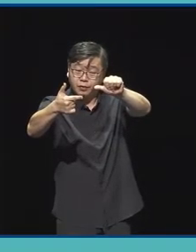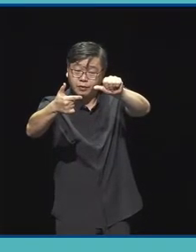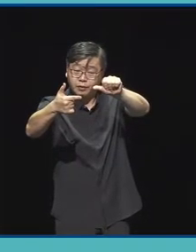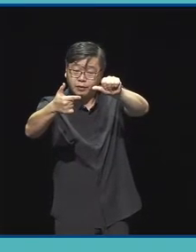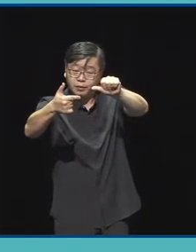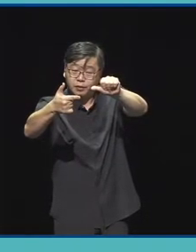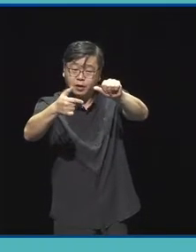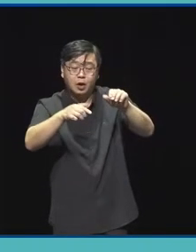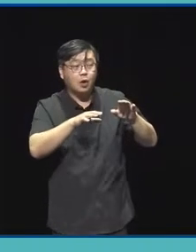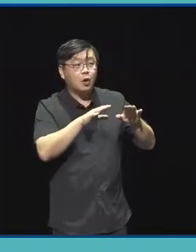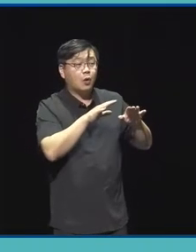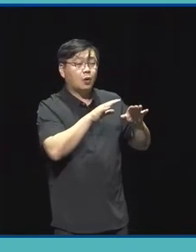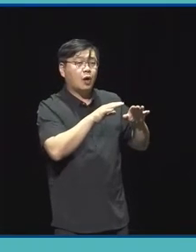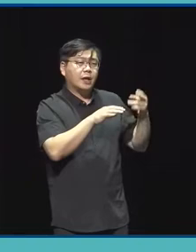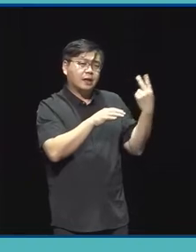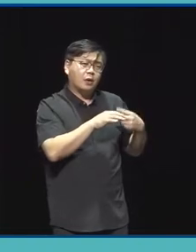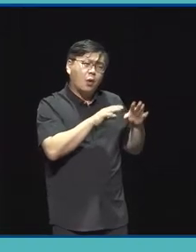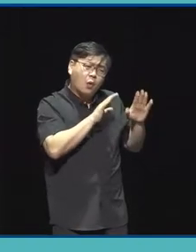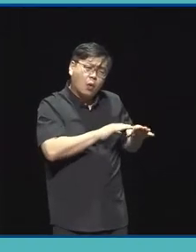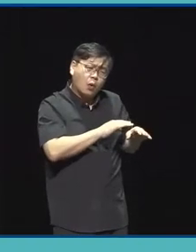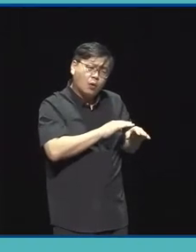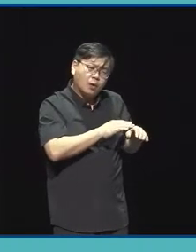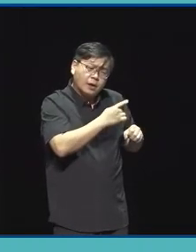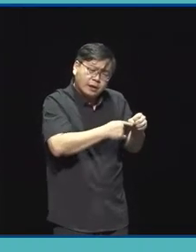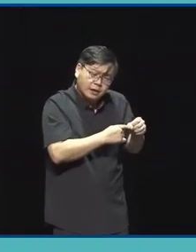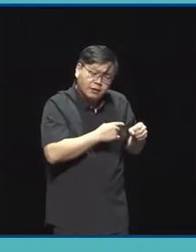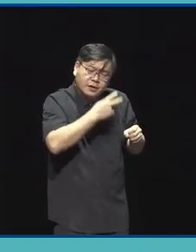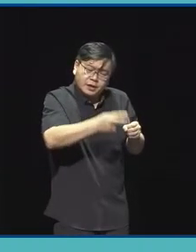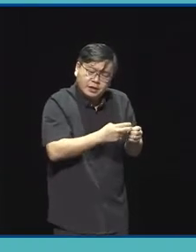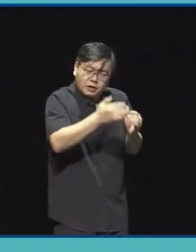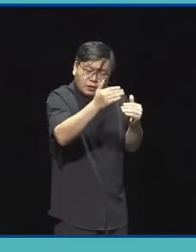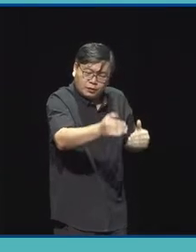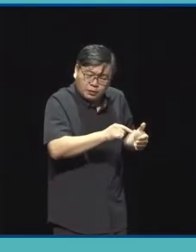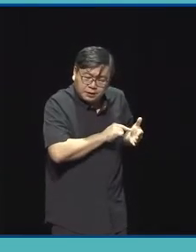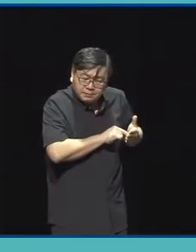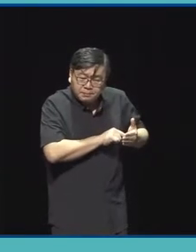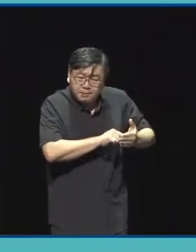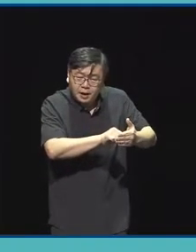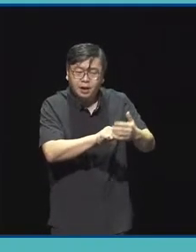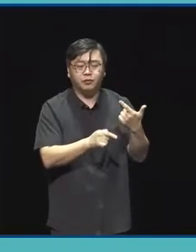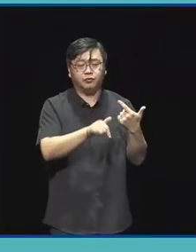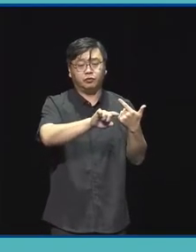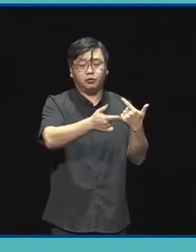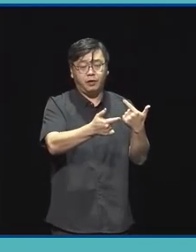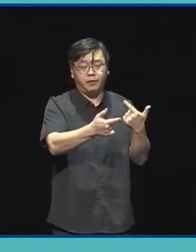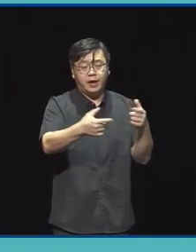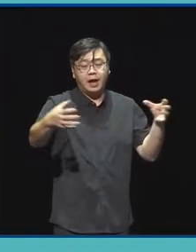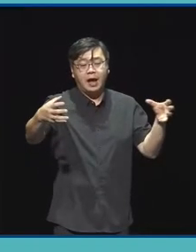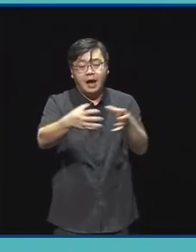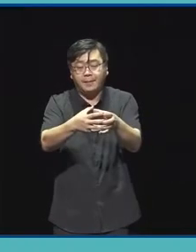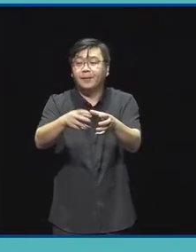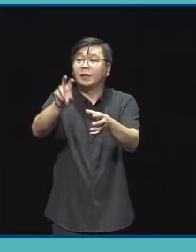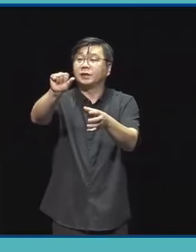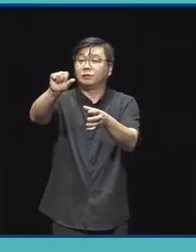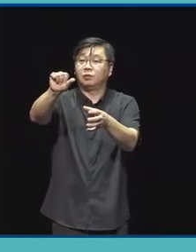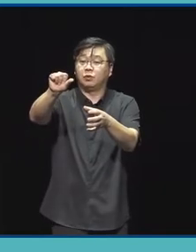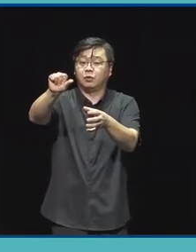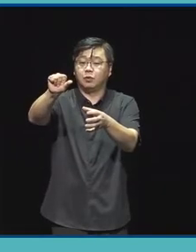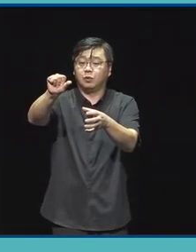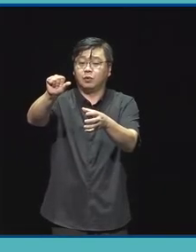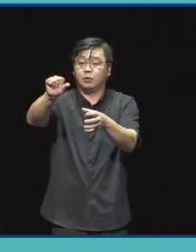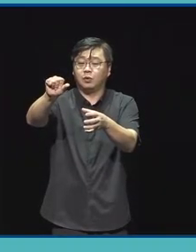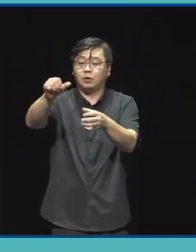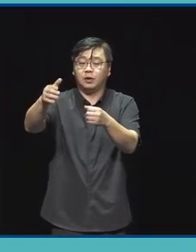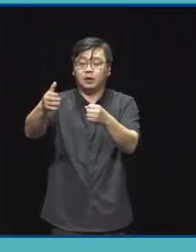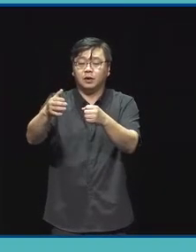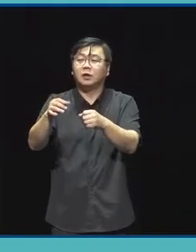중에 연속 지원 대상으로 연속 지원 대상으로 결정된 6건 정도를 포함하는 규모입니다 이